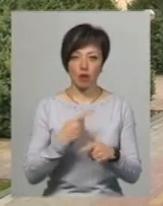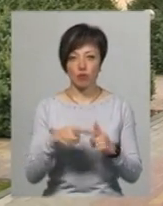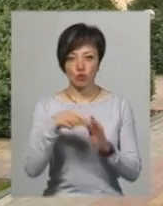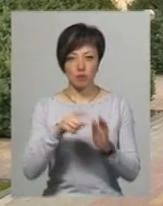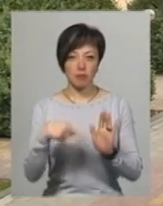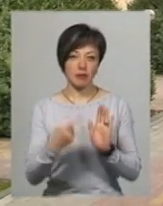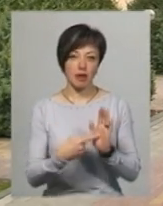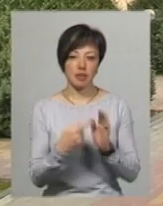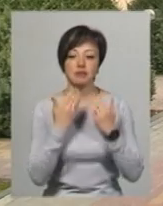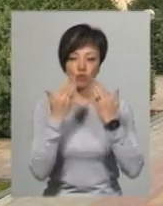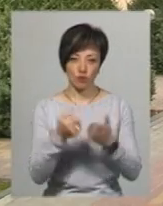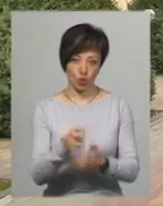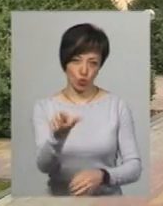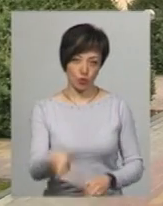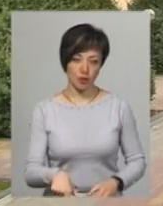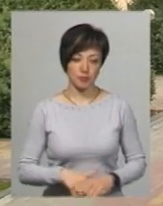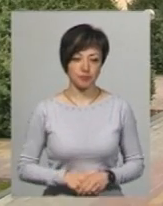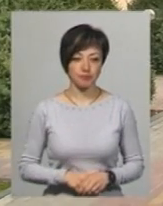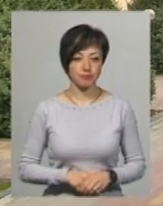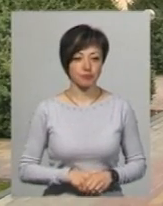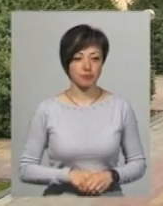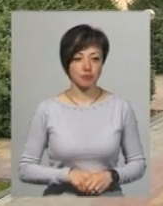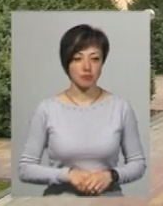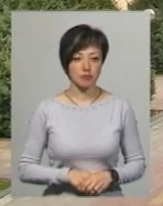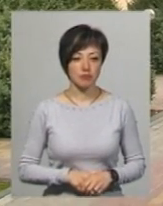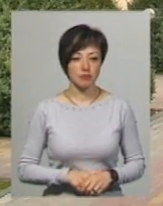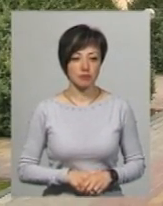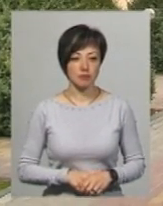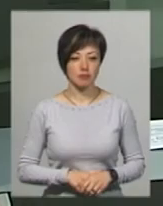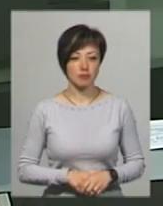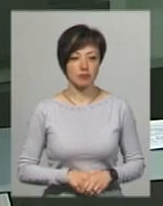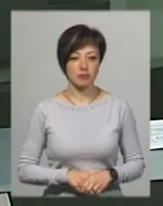питання, відповідно якого він звернувся до даної особи.